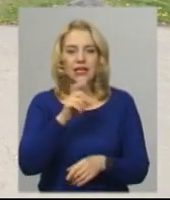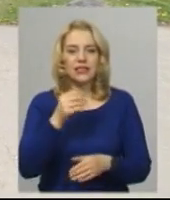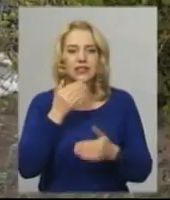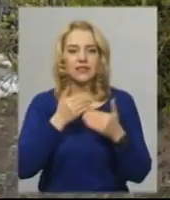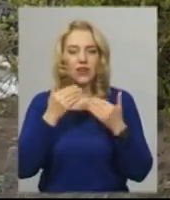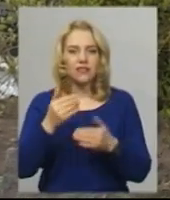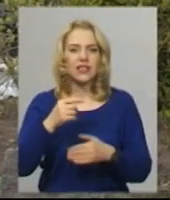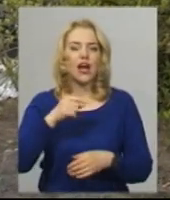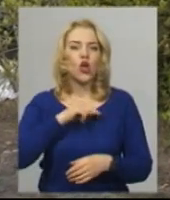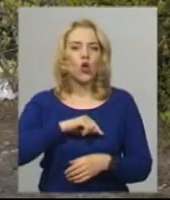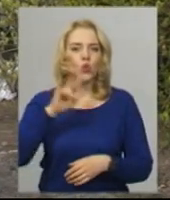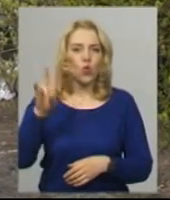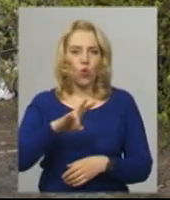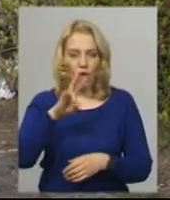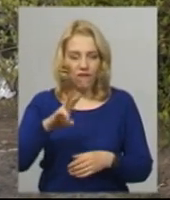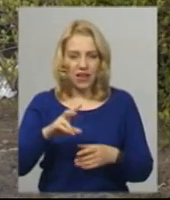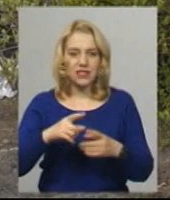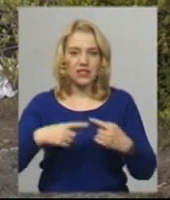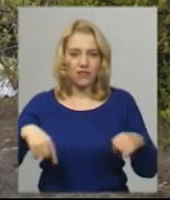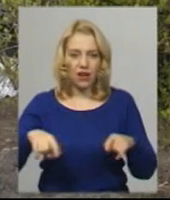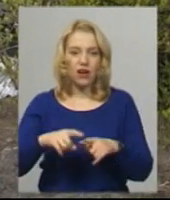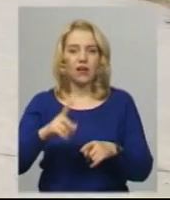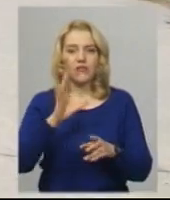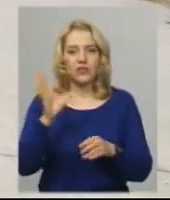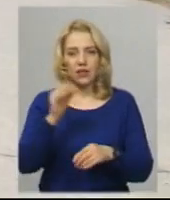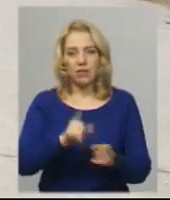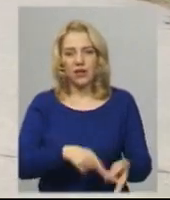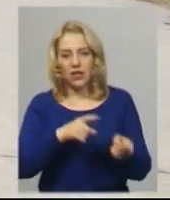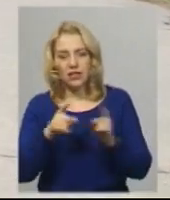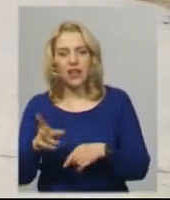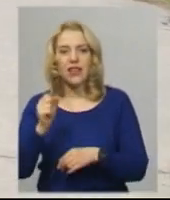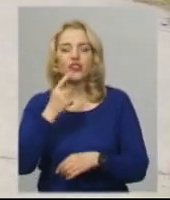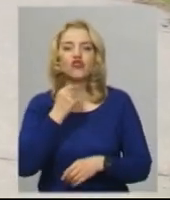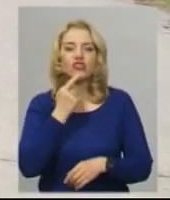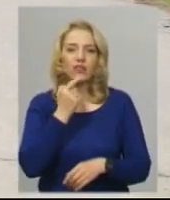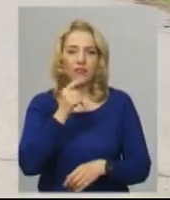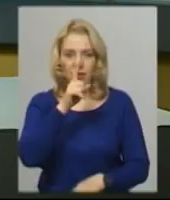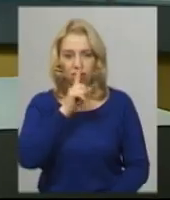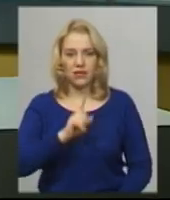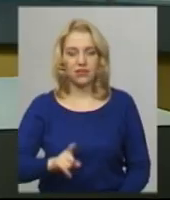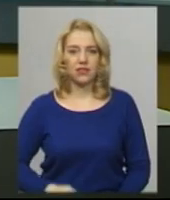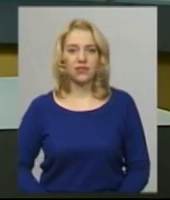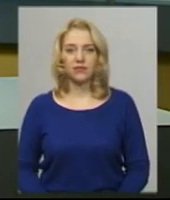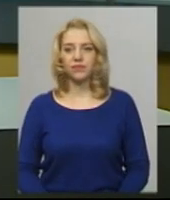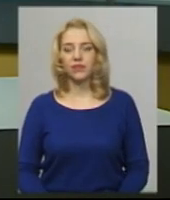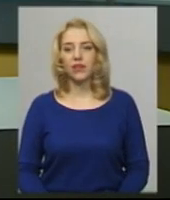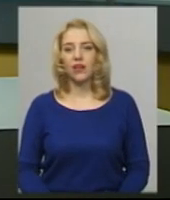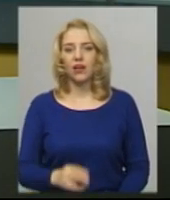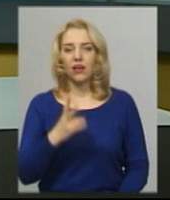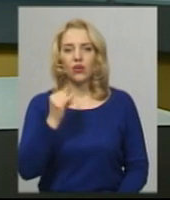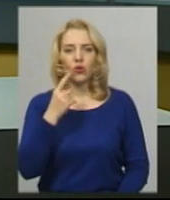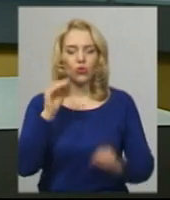поминальну неділю перенесено на 6 червня. Анастасія Збродова, Іван Мовча, новини на Суспільному, Хмельницький. Жодного